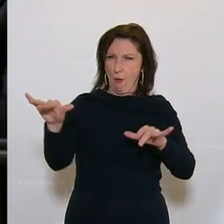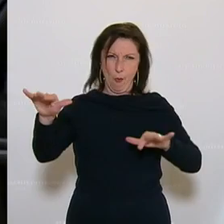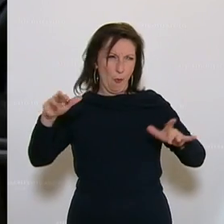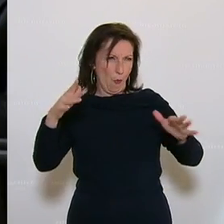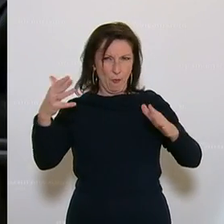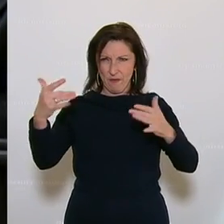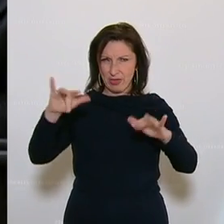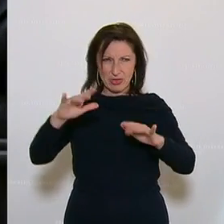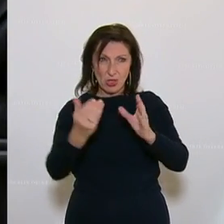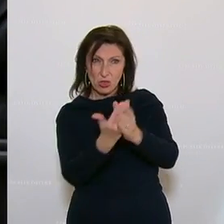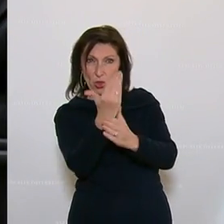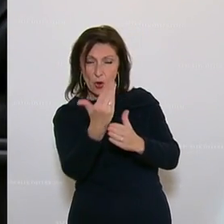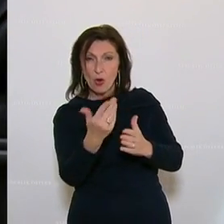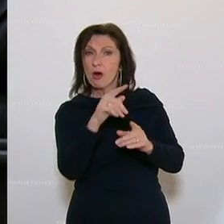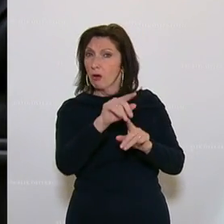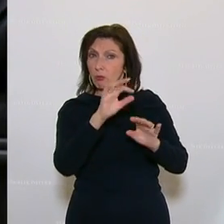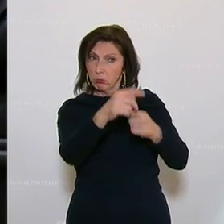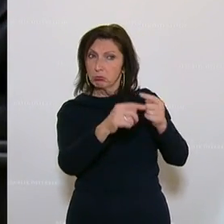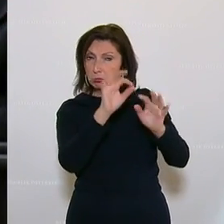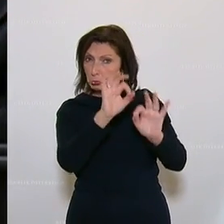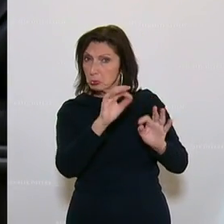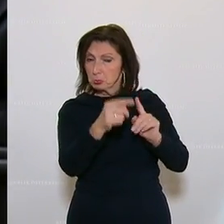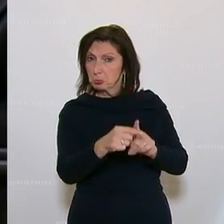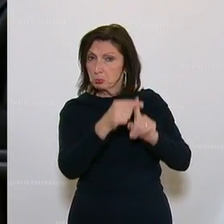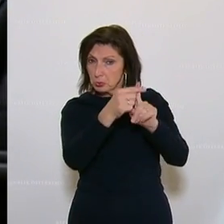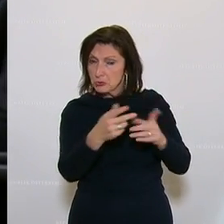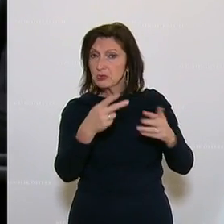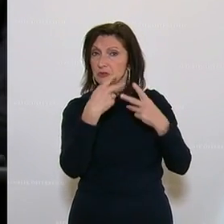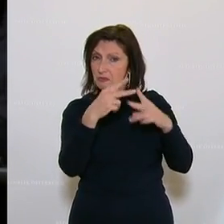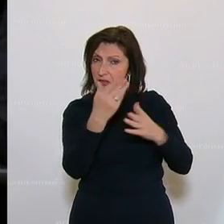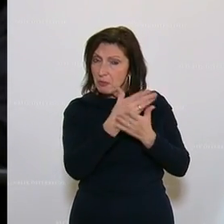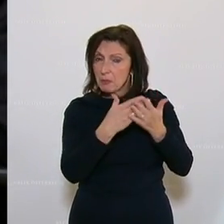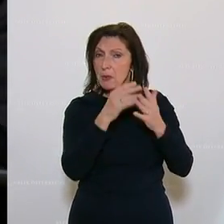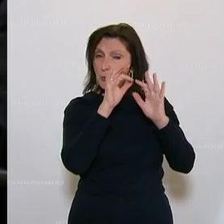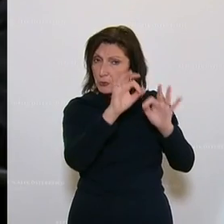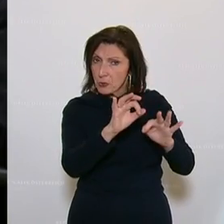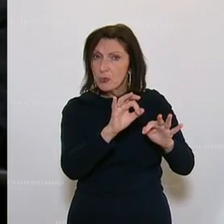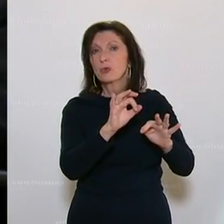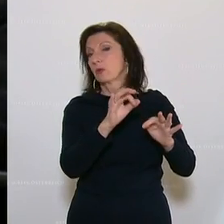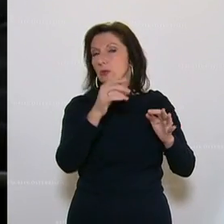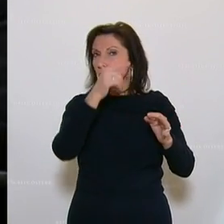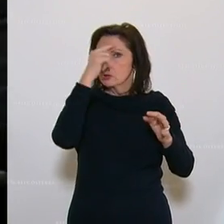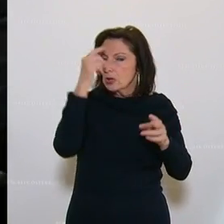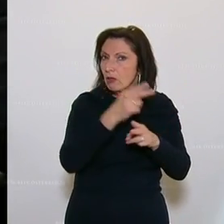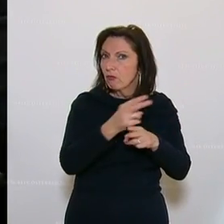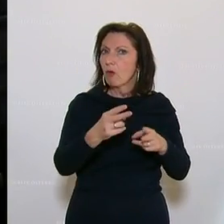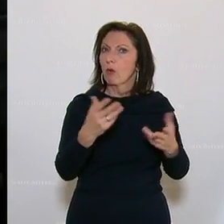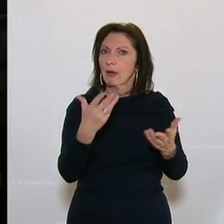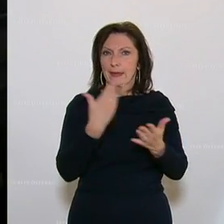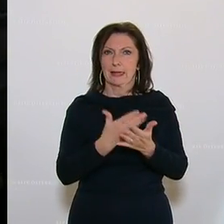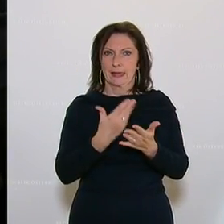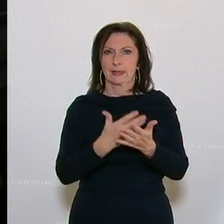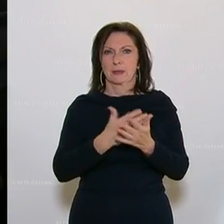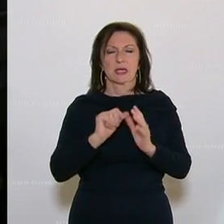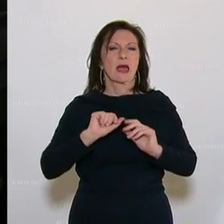entwickelt, das grundsätzlich positiv ist, Weiterbildung hat Sinn, macht Sinn und daher werden